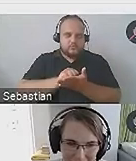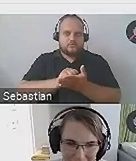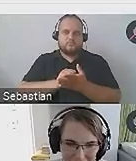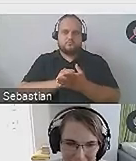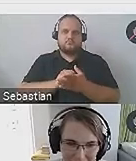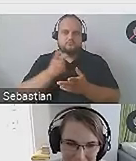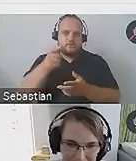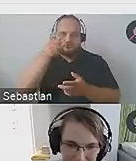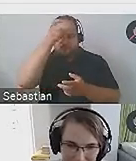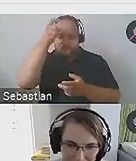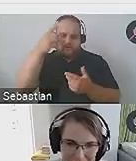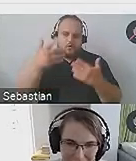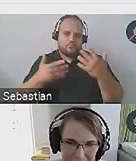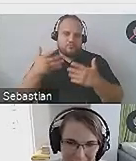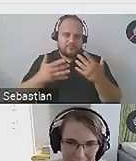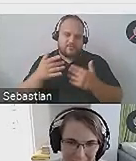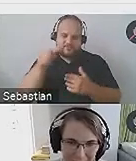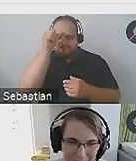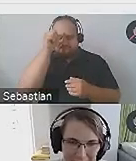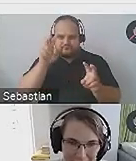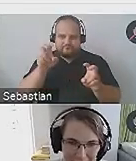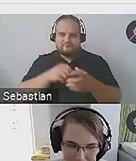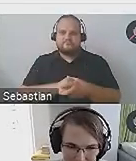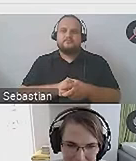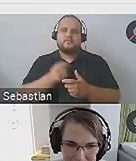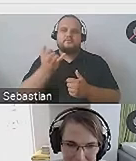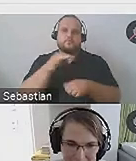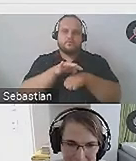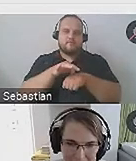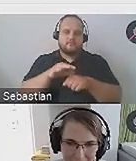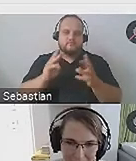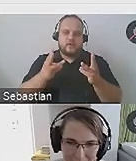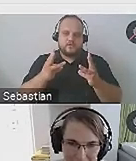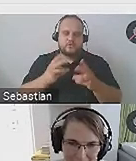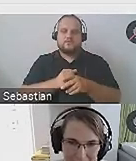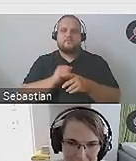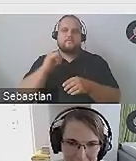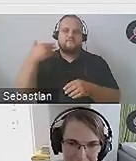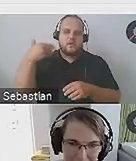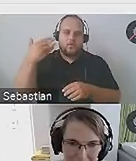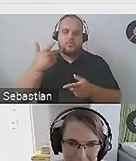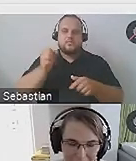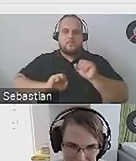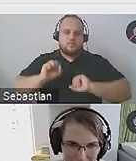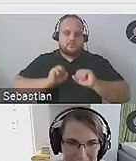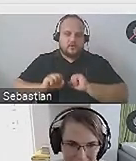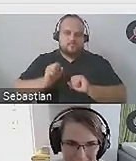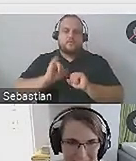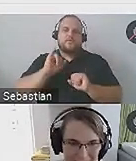-komputer oraz neuronauką. Dorota prowadzi warsztaty i wykłady na temat niepełnosprawności, dostępności,